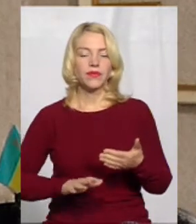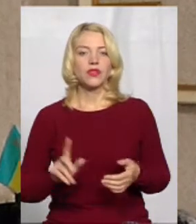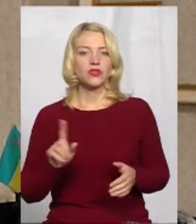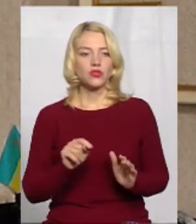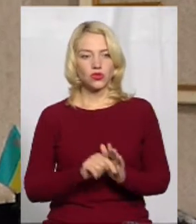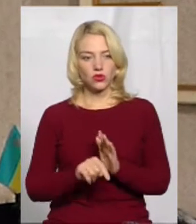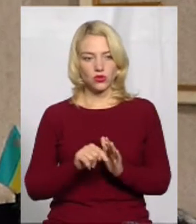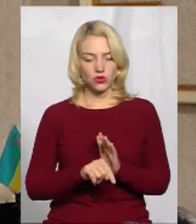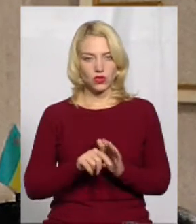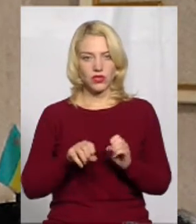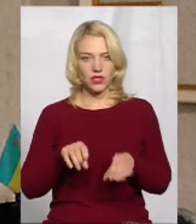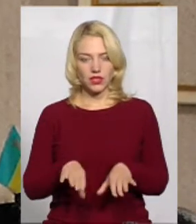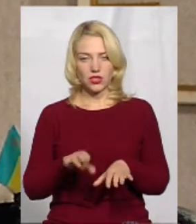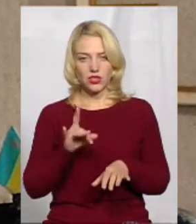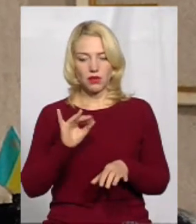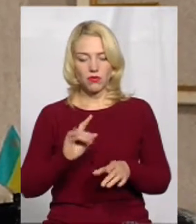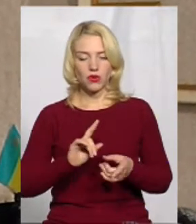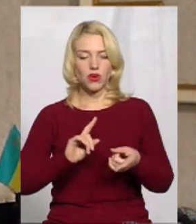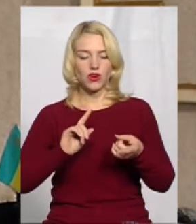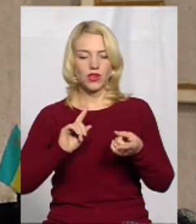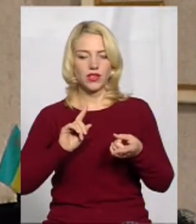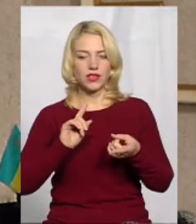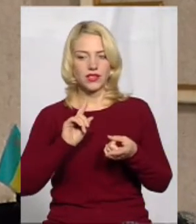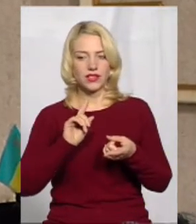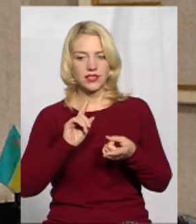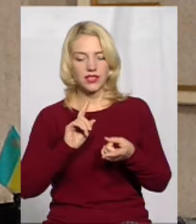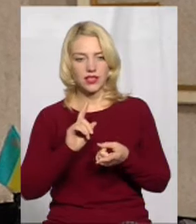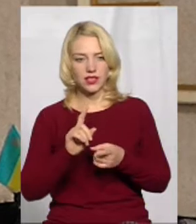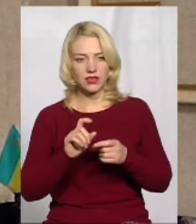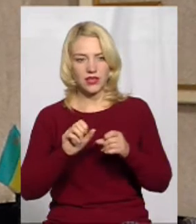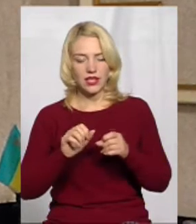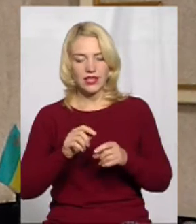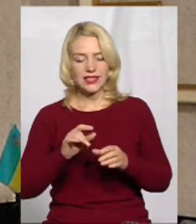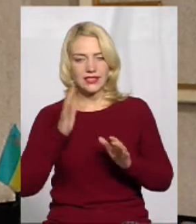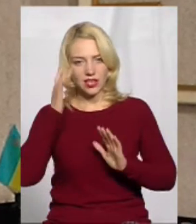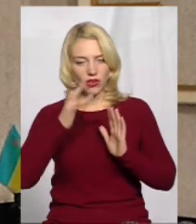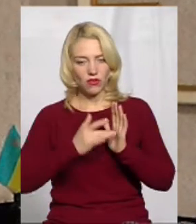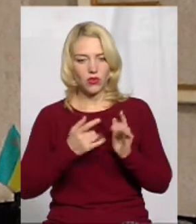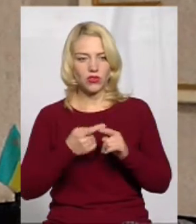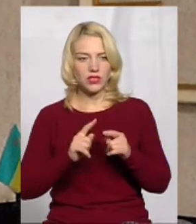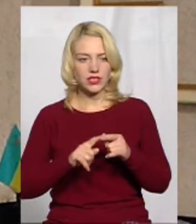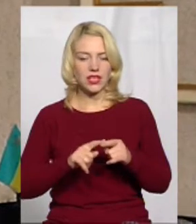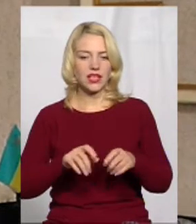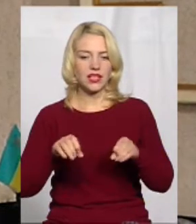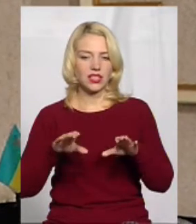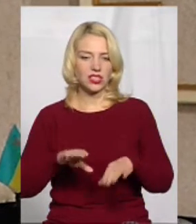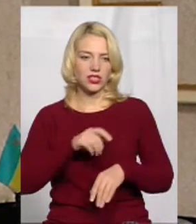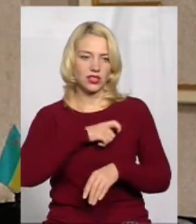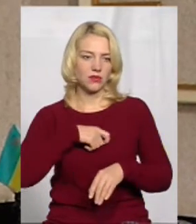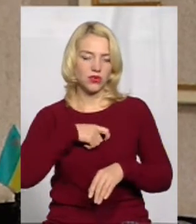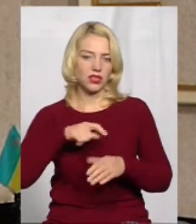стосується рішення про зміну цільового, то це рішення винесли депутати міської ради і за нього проголосували.